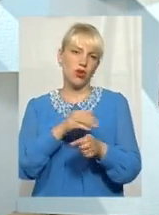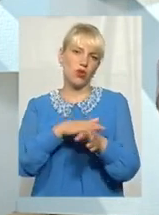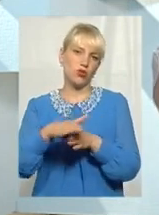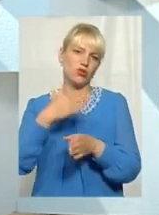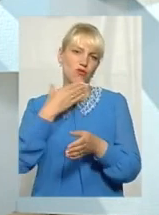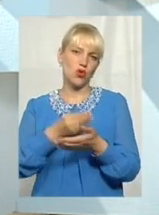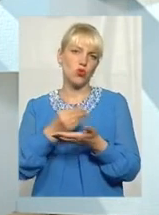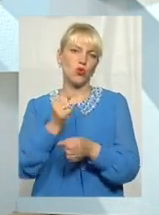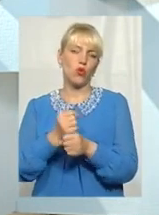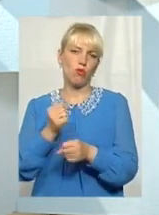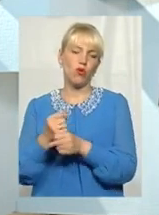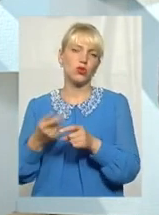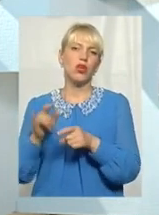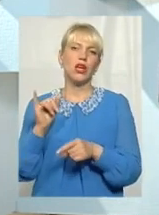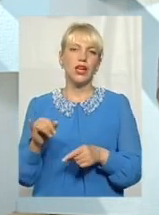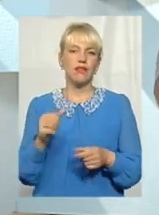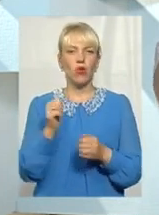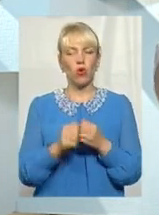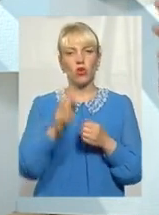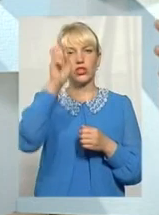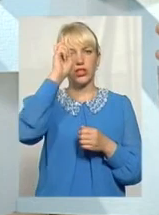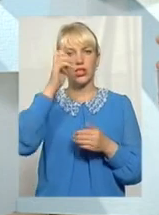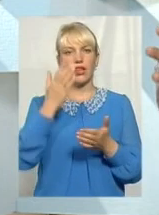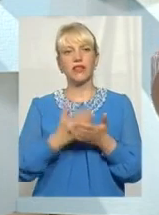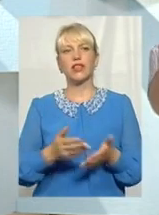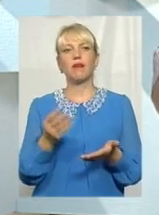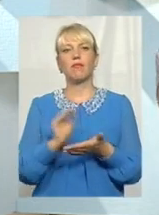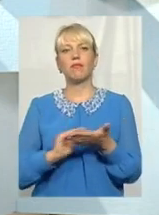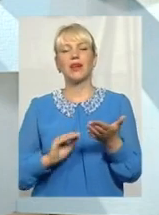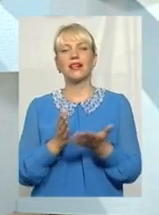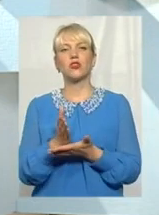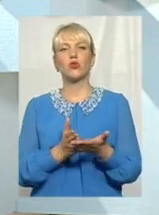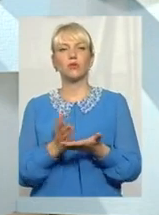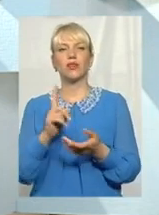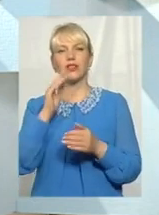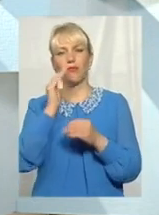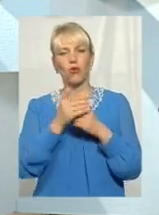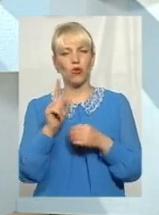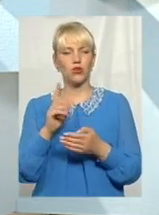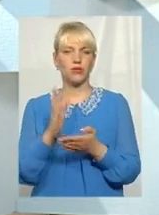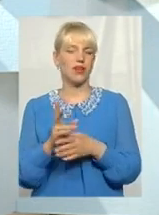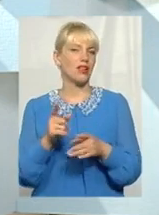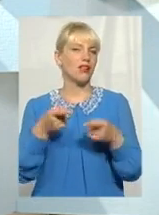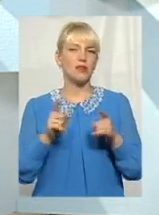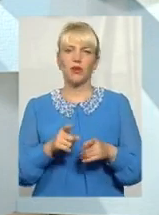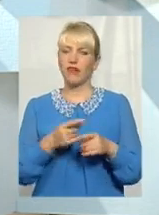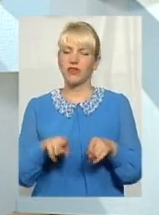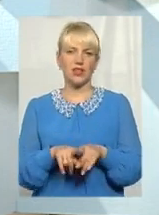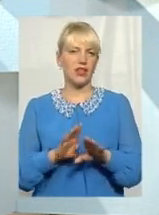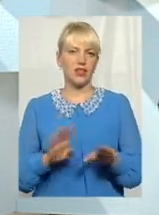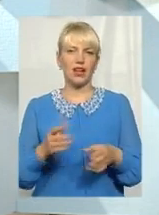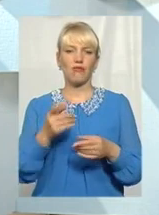Хоча, знову ж таки, в кожній державі, кажуть, тут є прес-служби, наприклад, яких мають приховувати, щось насправді не так. В кожній державі